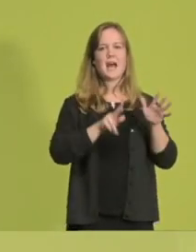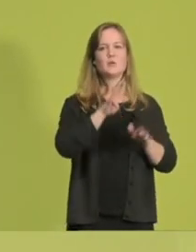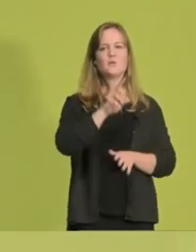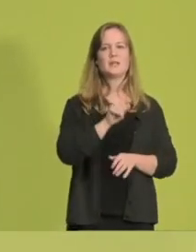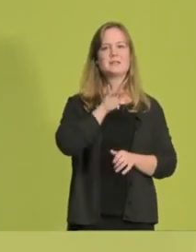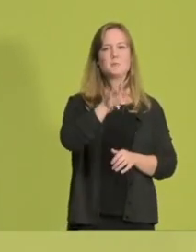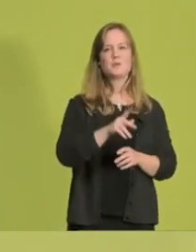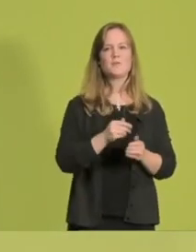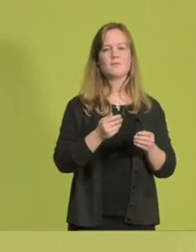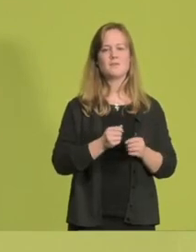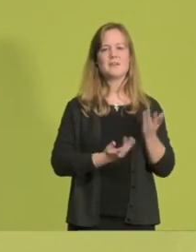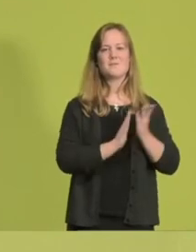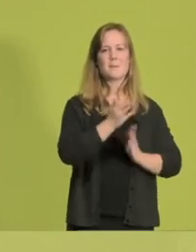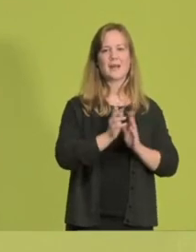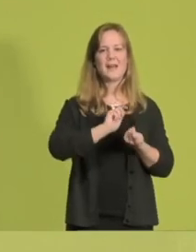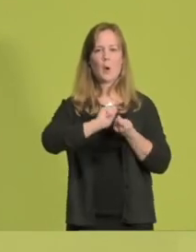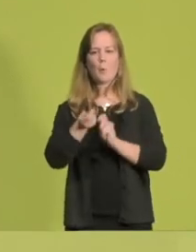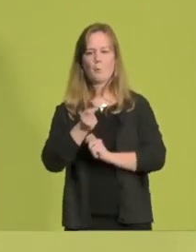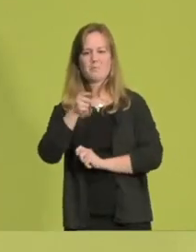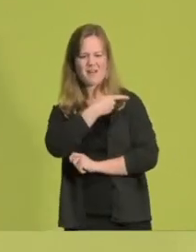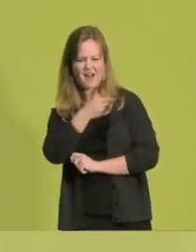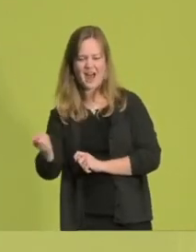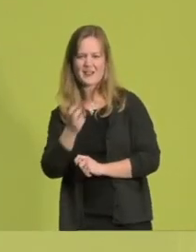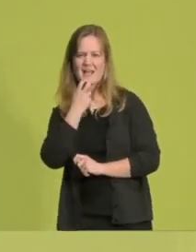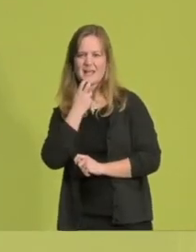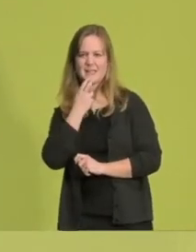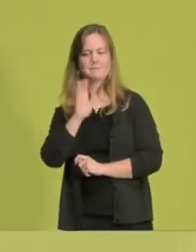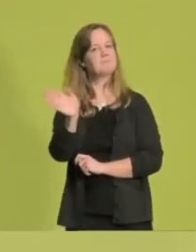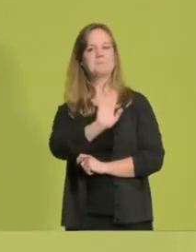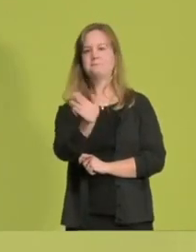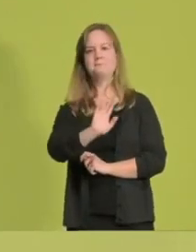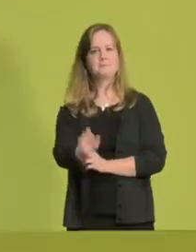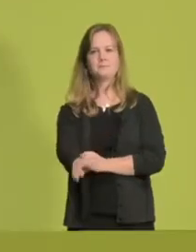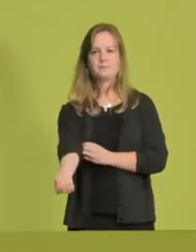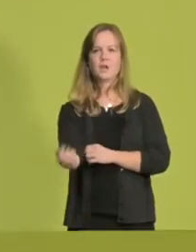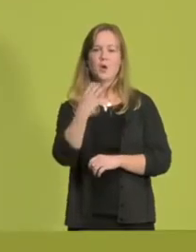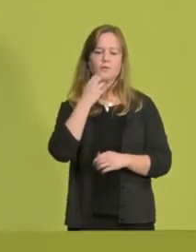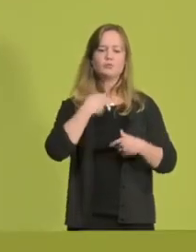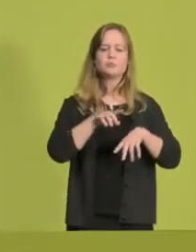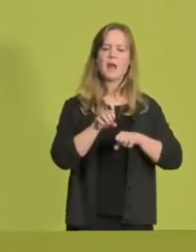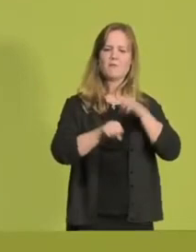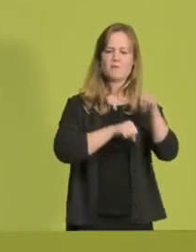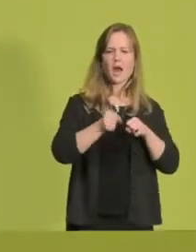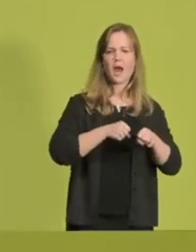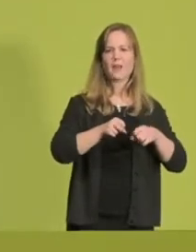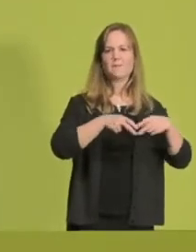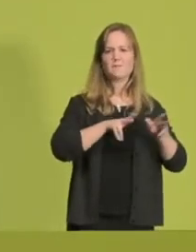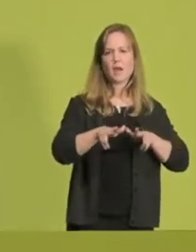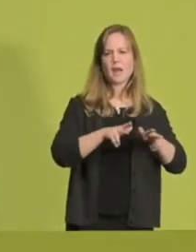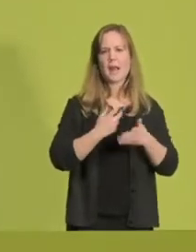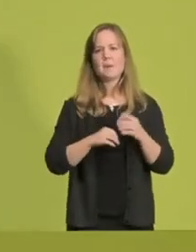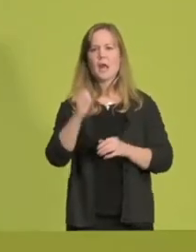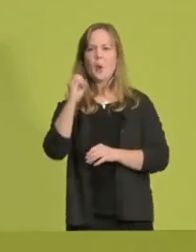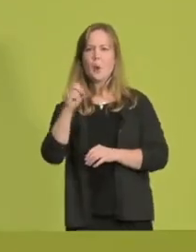sollen nicht 48 Millionen Elektroautos werden, liebe Freundinnen und Freunde. Wir wollen mehr Radverkehr, wir wollen mehr ÖPNV, wir